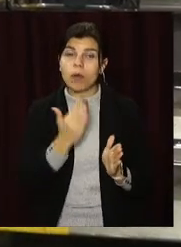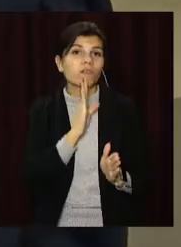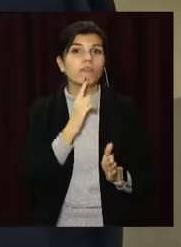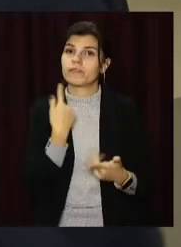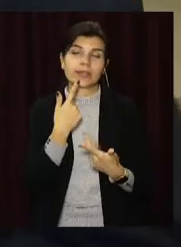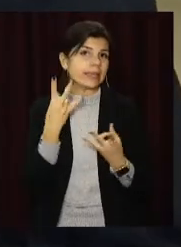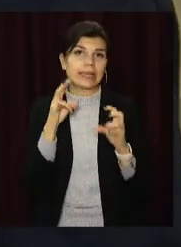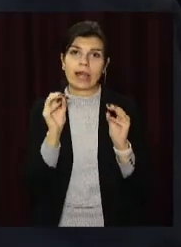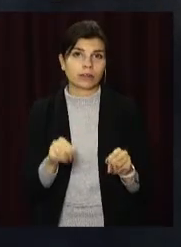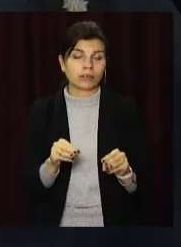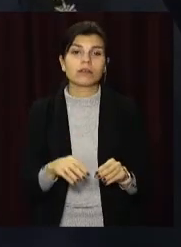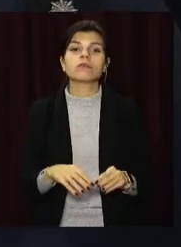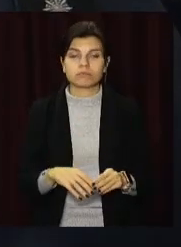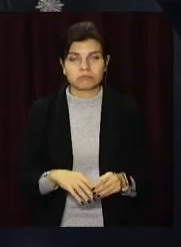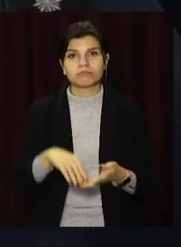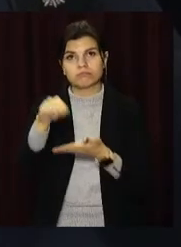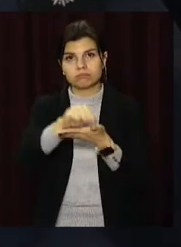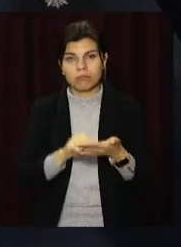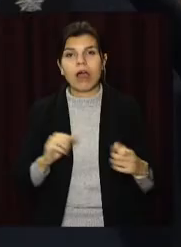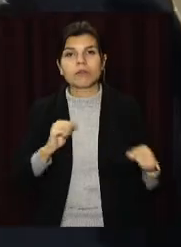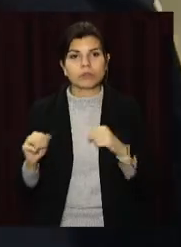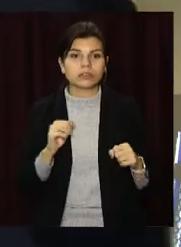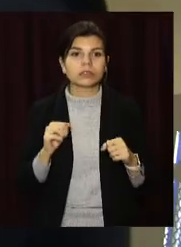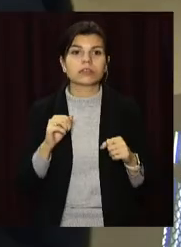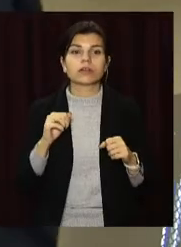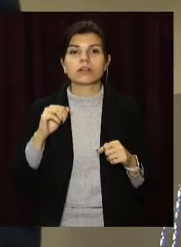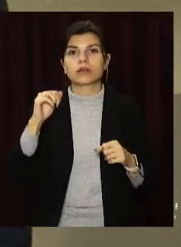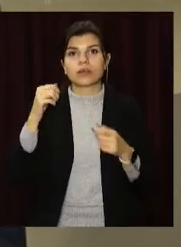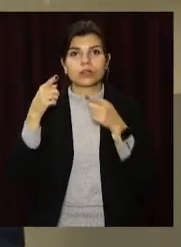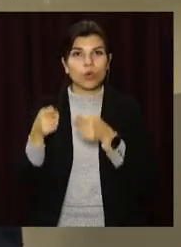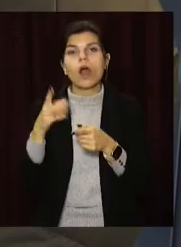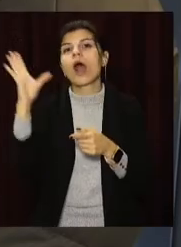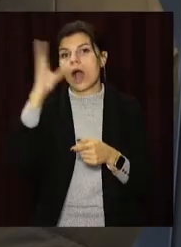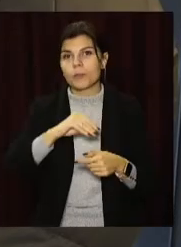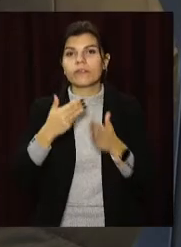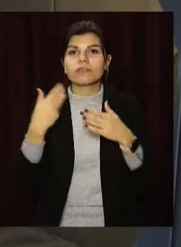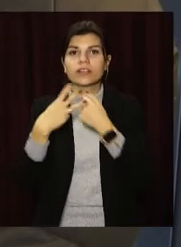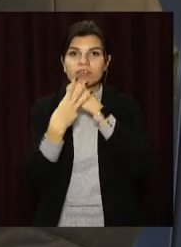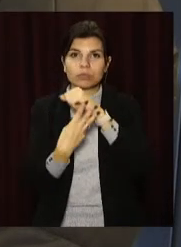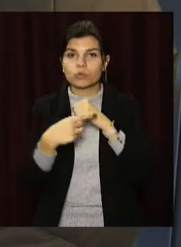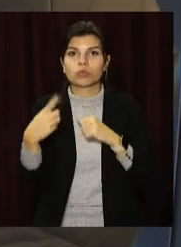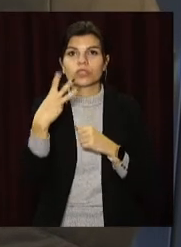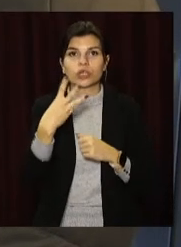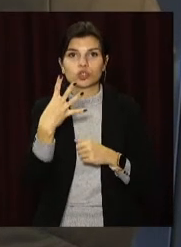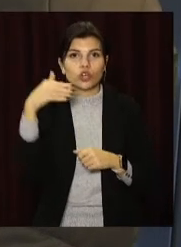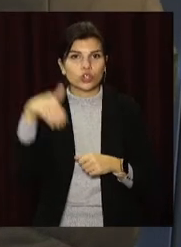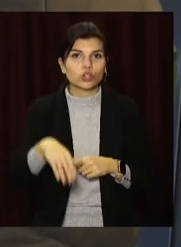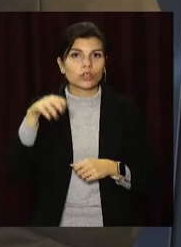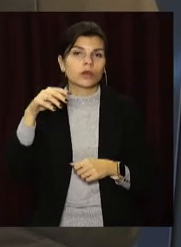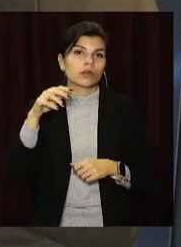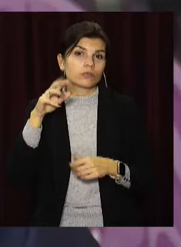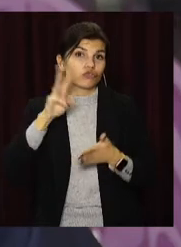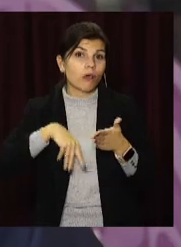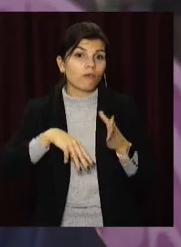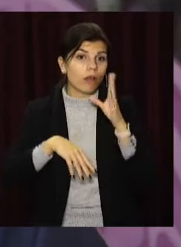«Ні». На баристку складають протокол, адміністрації кав'ярні загрожує штраф від 18 до 34 тисяч